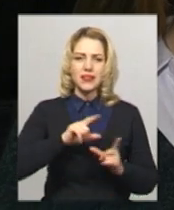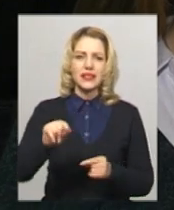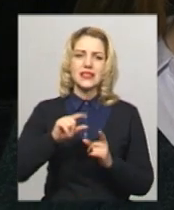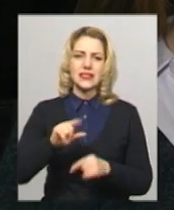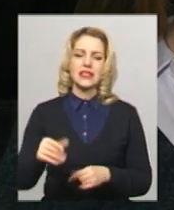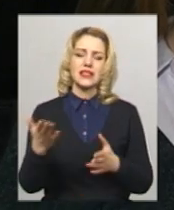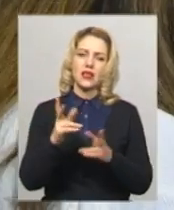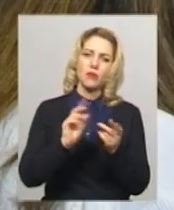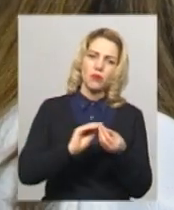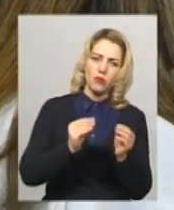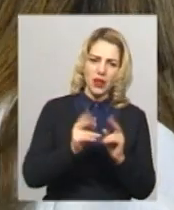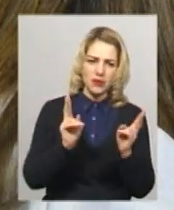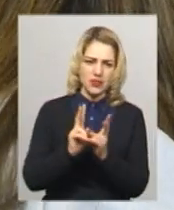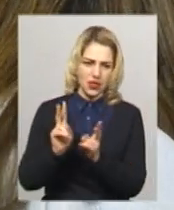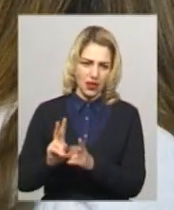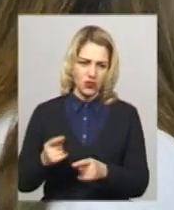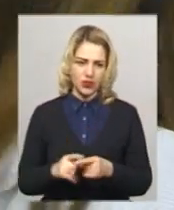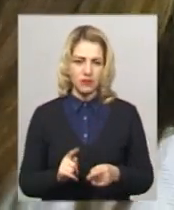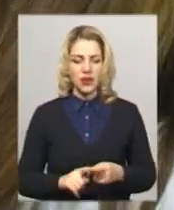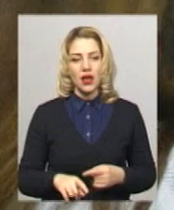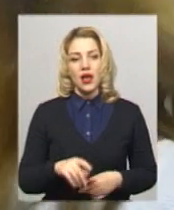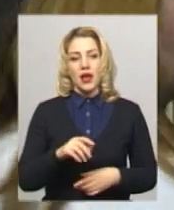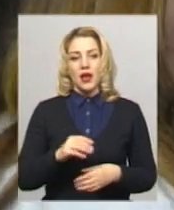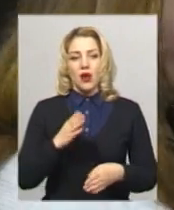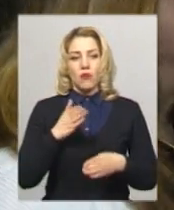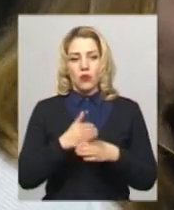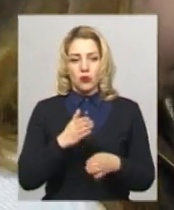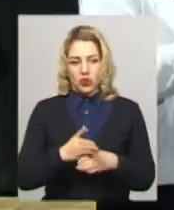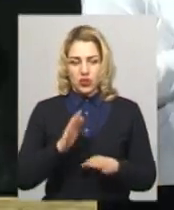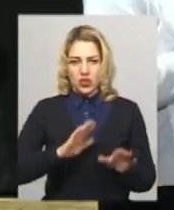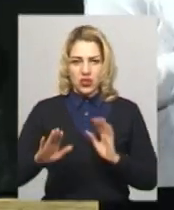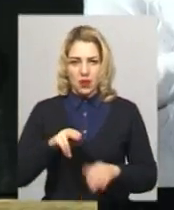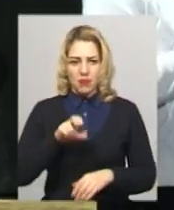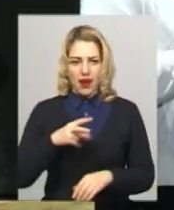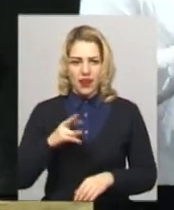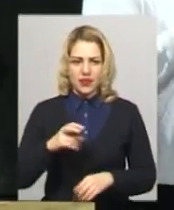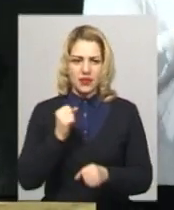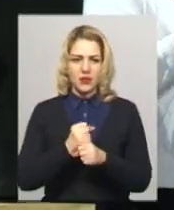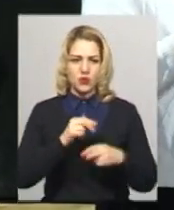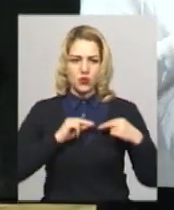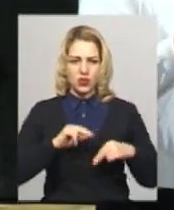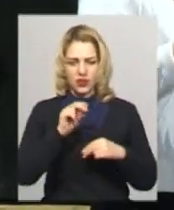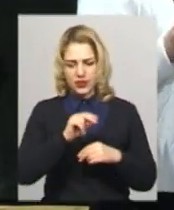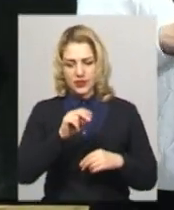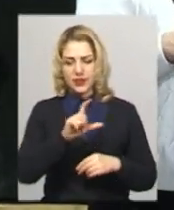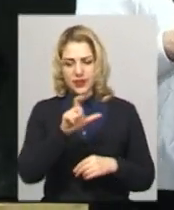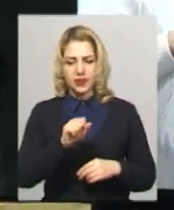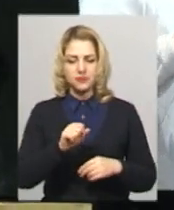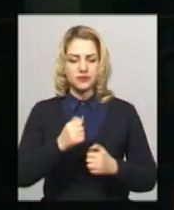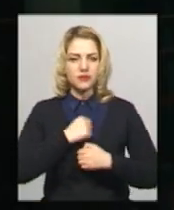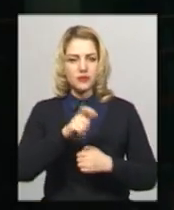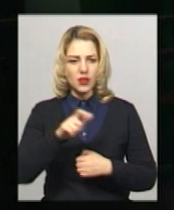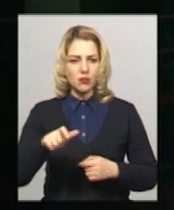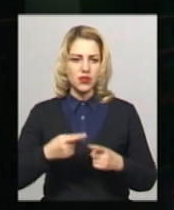проблемами стикаються. Помічниця режисера Наталя Паляниця працює з самими бійцями та їх монологами. Каже, під час роботи з розповідей